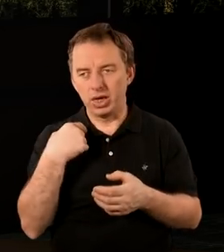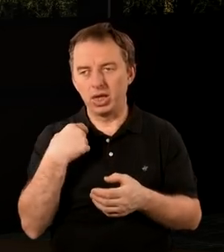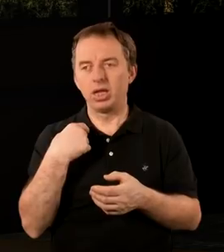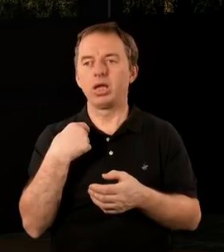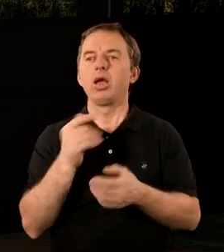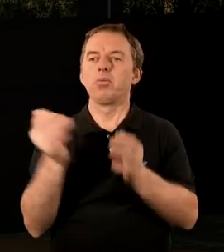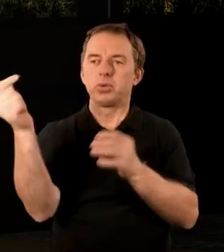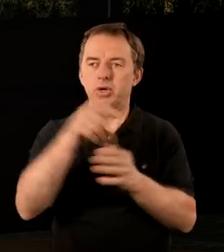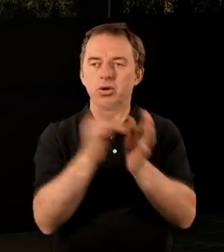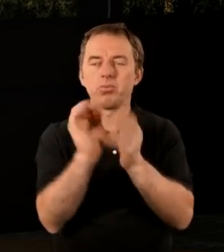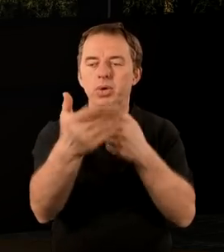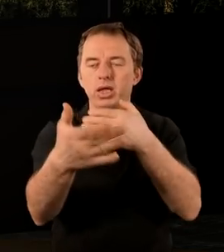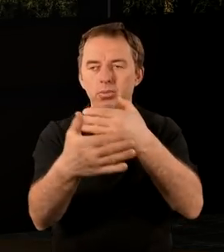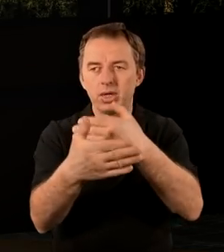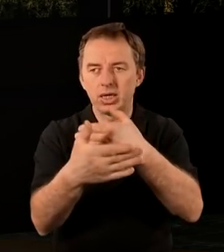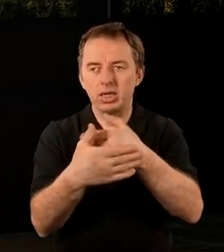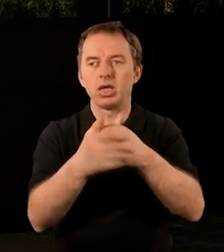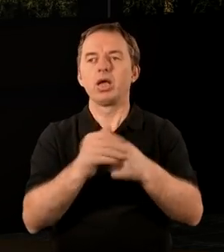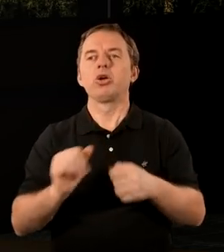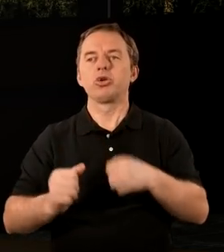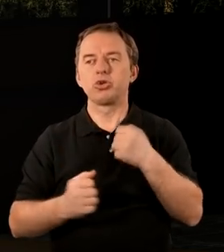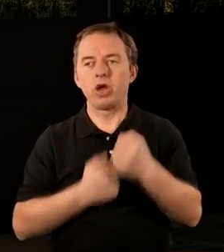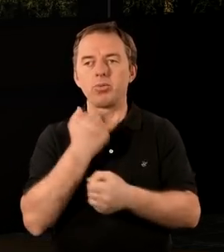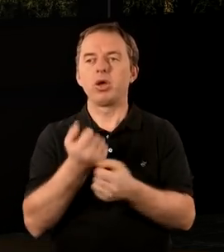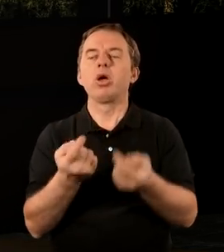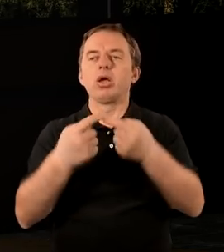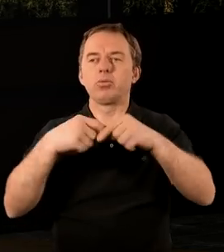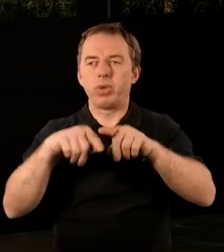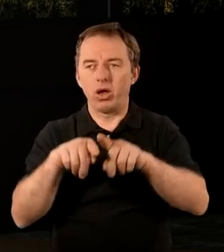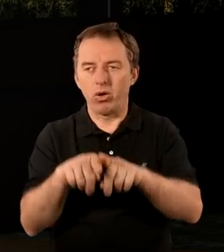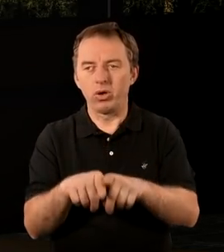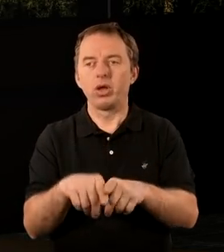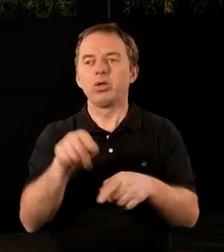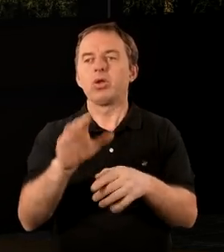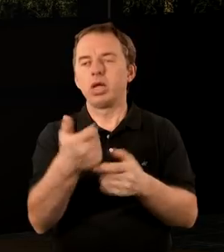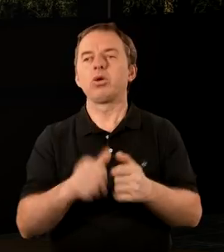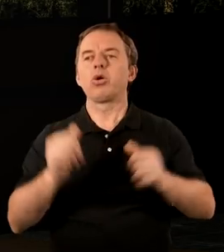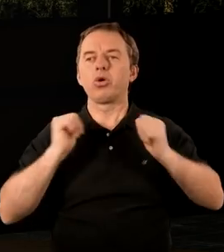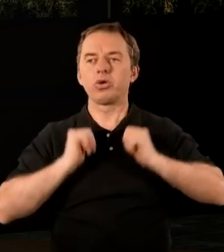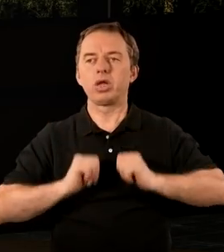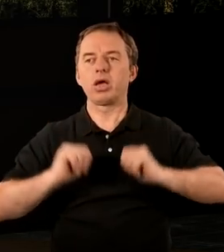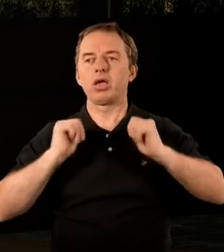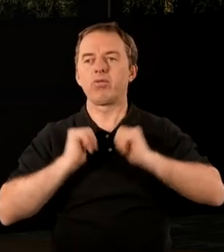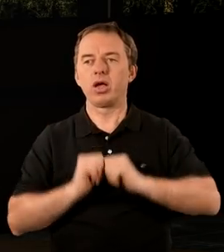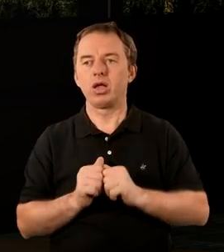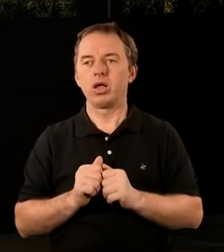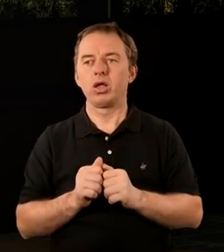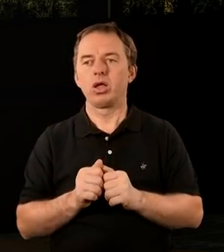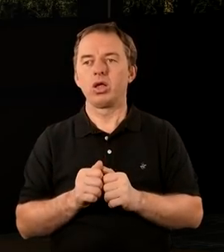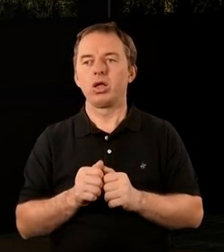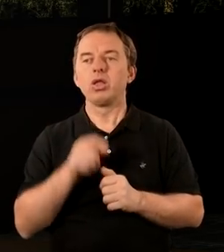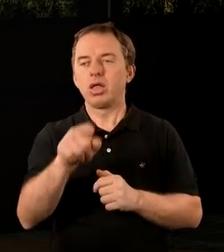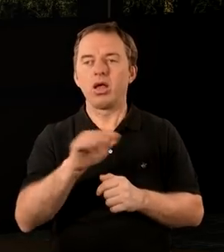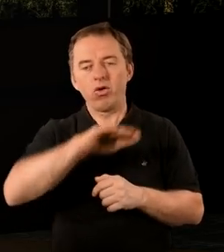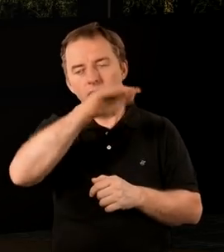że przyjście Chrystusa jest bardzo bliskie, żeby spełniło się to wszystko, na co czekali. I